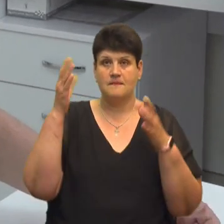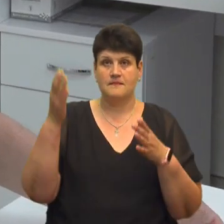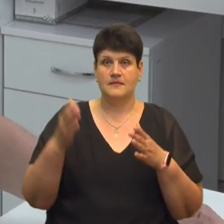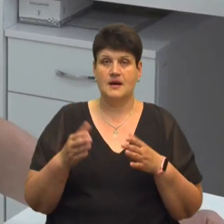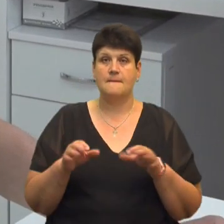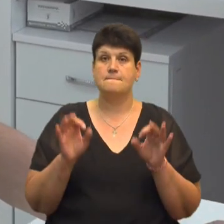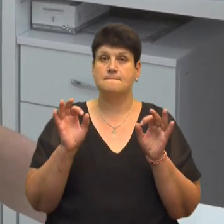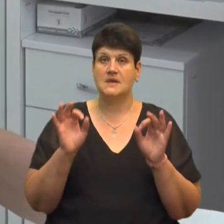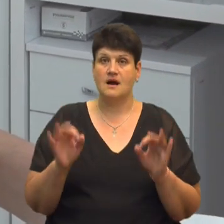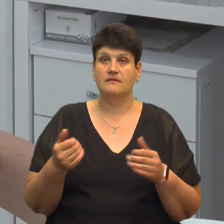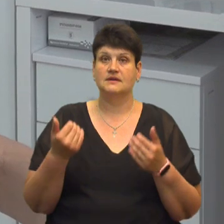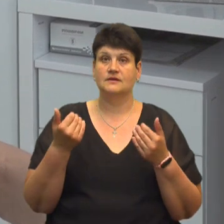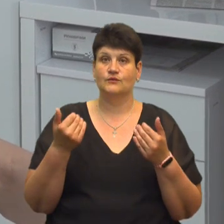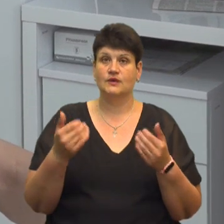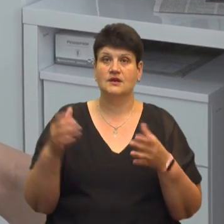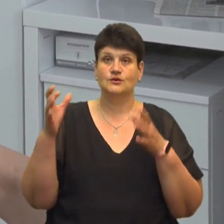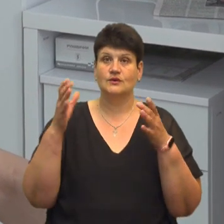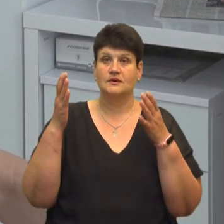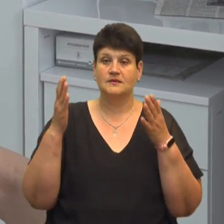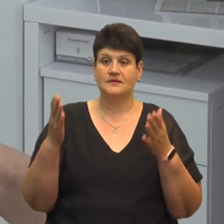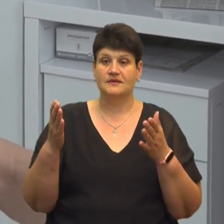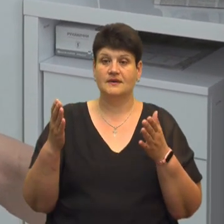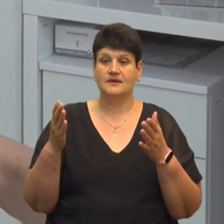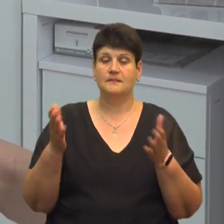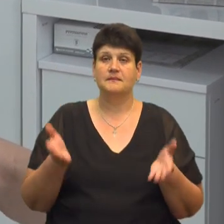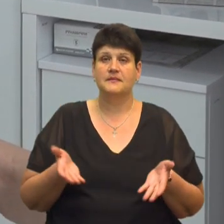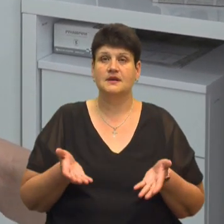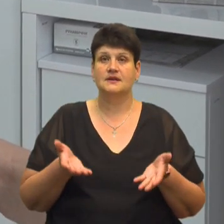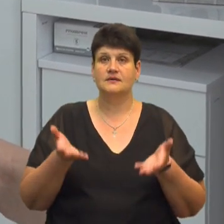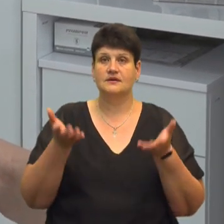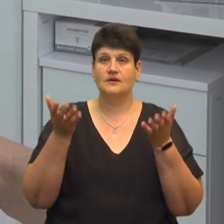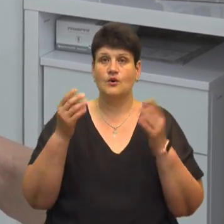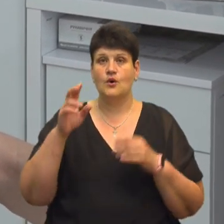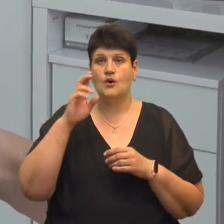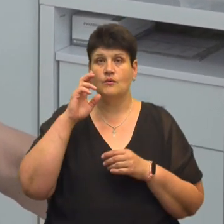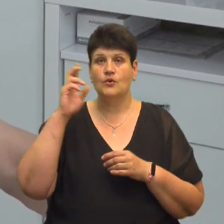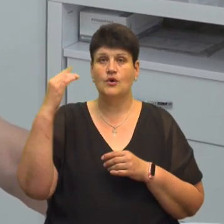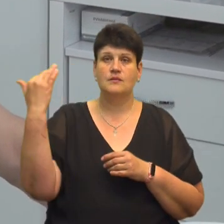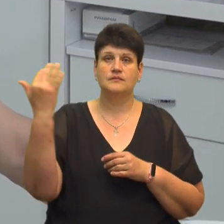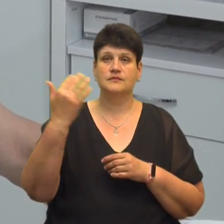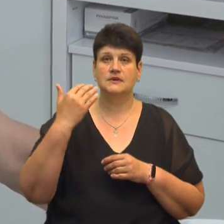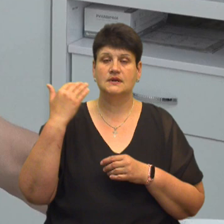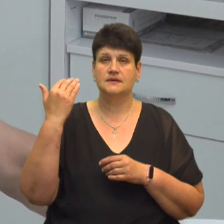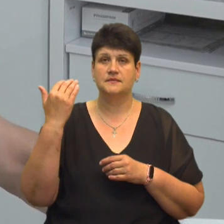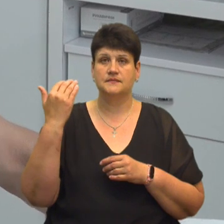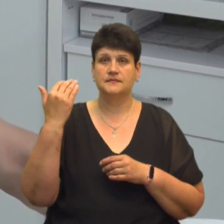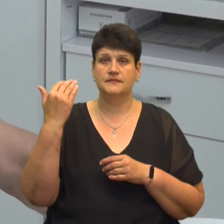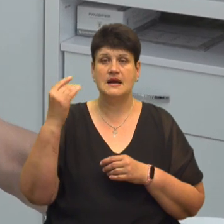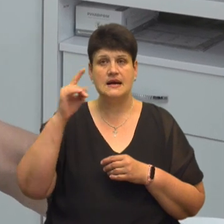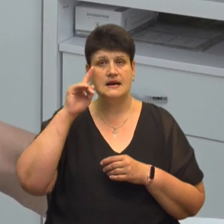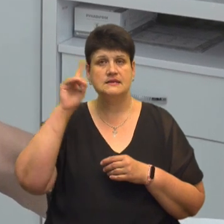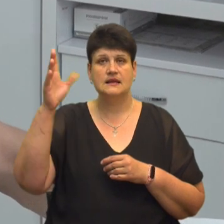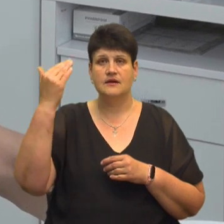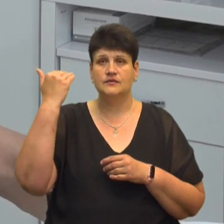твоя аж до хмар, піднесись аж, Боже, над небо, а слава